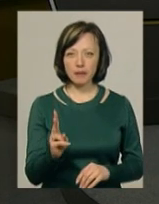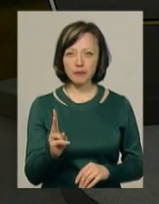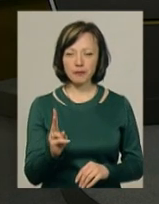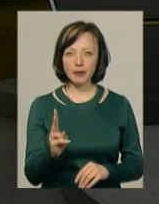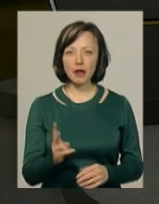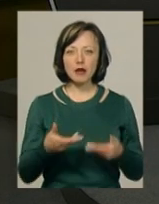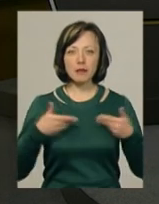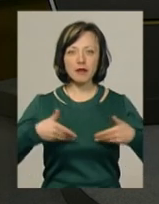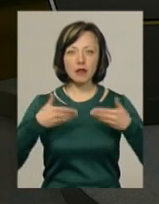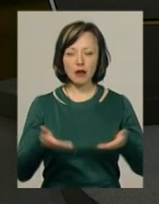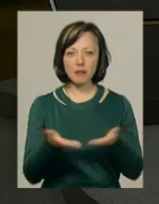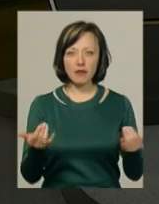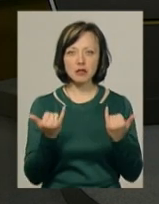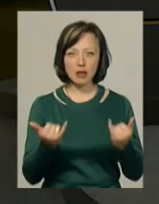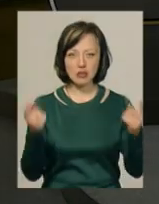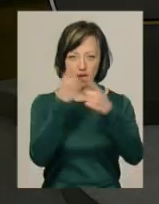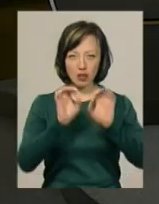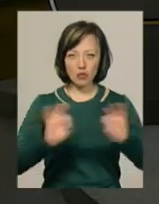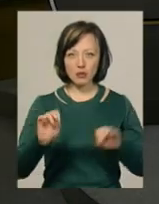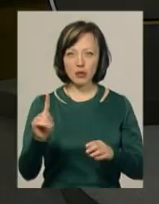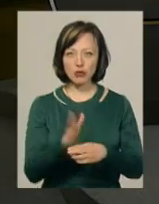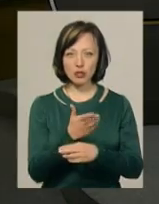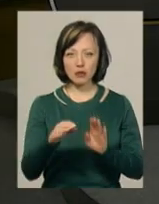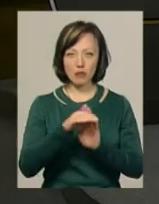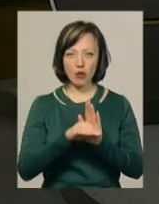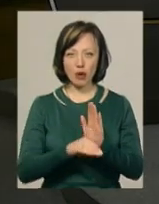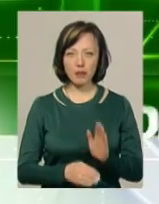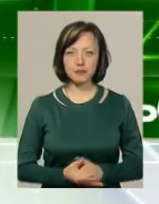Рибак. Ми вітаємо вас і зараз анонс першої частини програми.